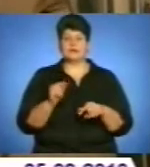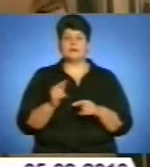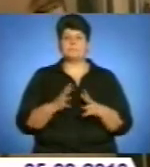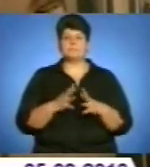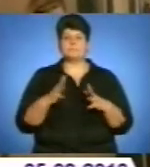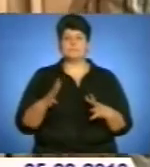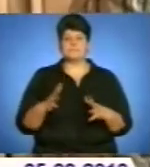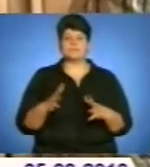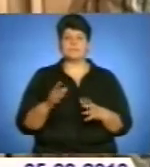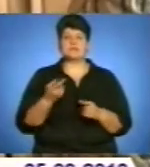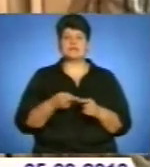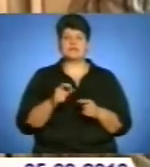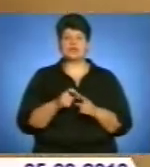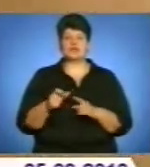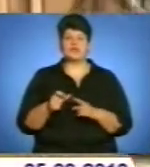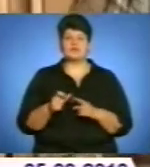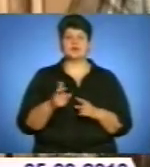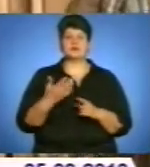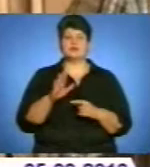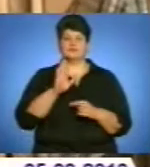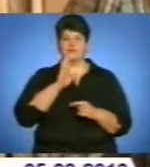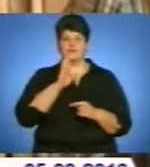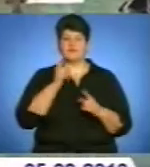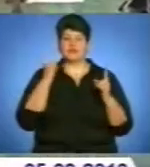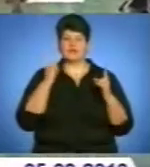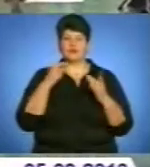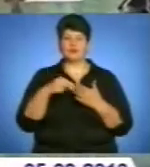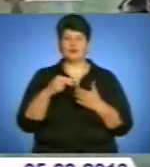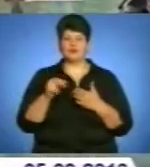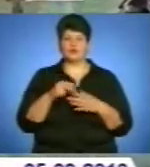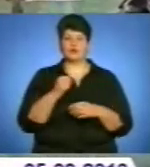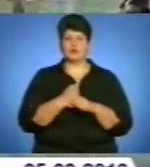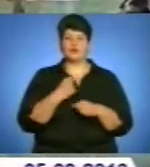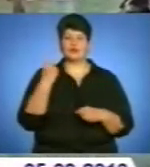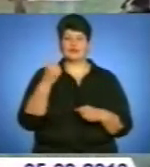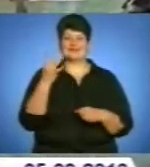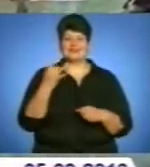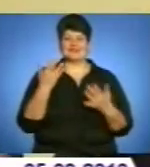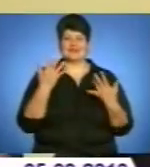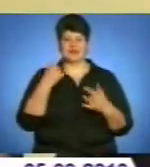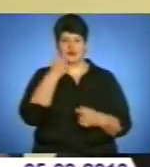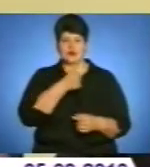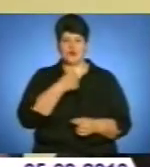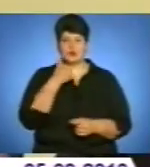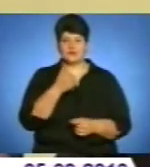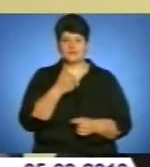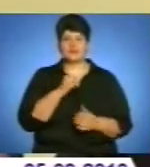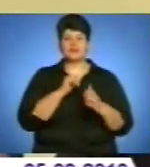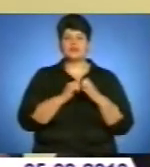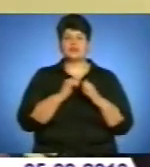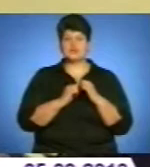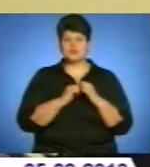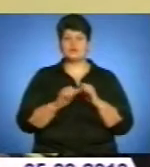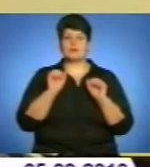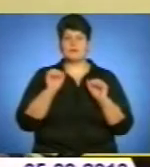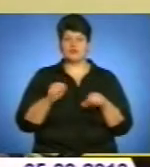населення України. За словами Віри Ричаківської, великі покупки громадяни здійснюють, як правило, раз на декілька років. Частіше можуть такі